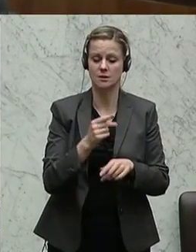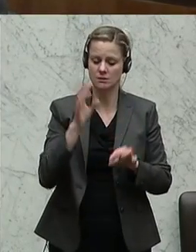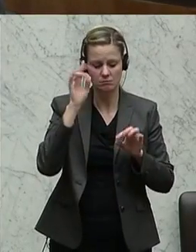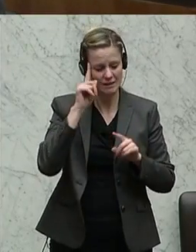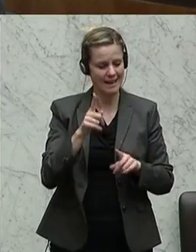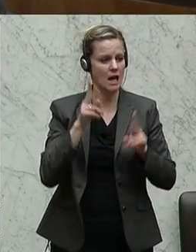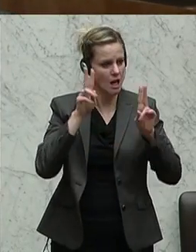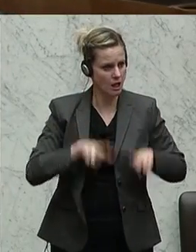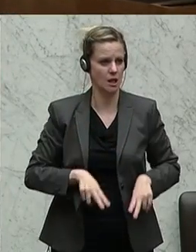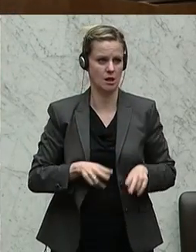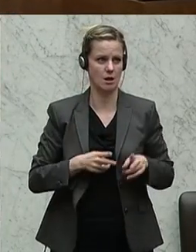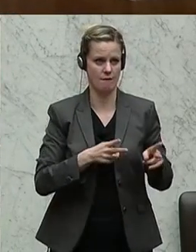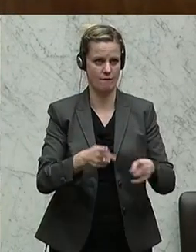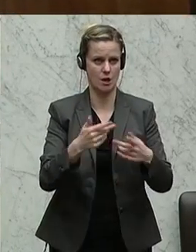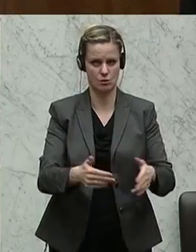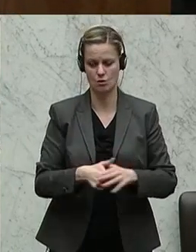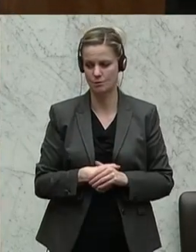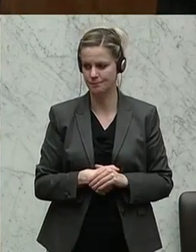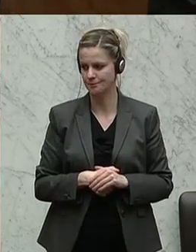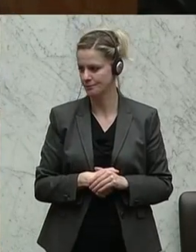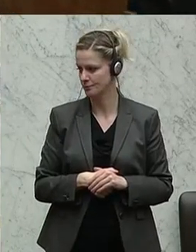ist. Applaus